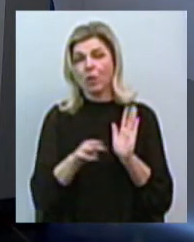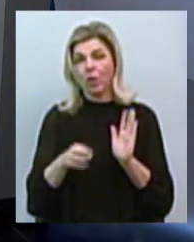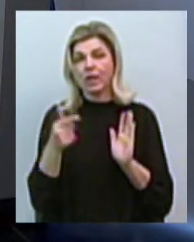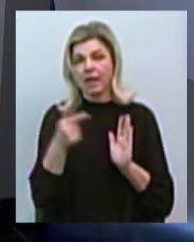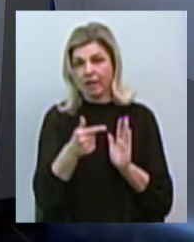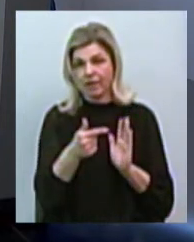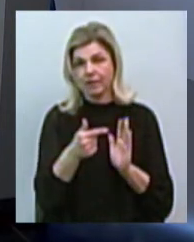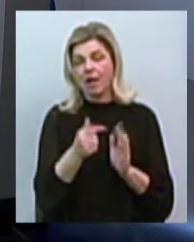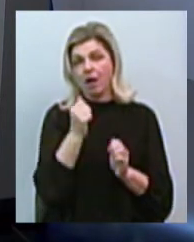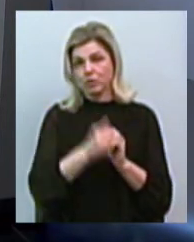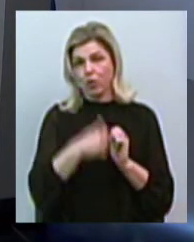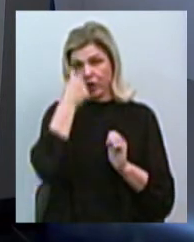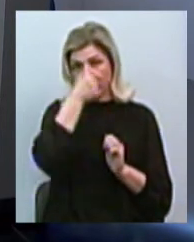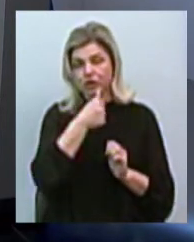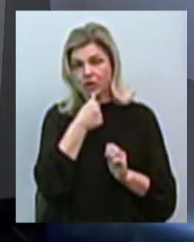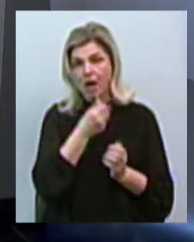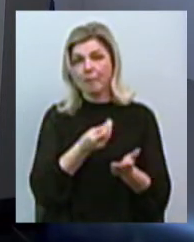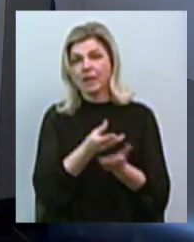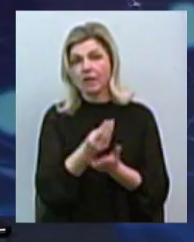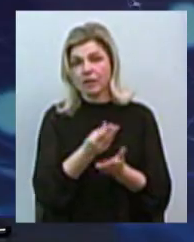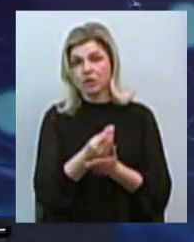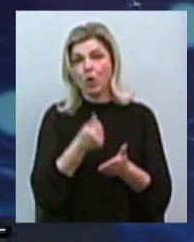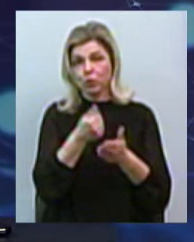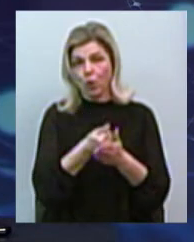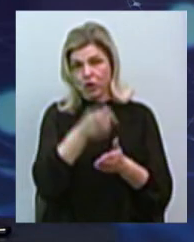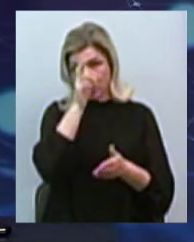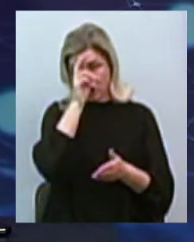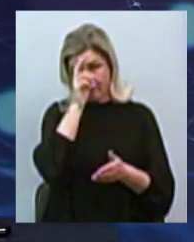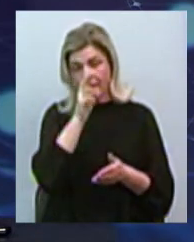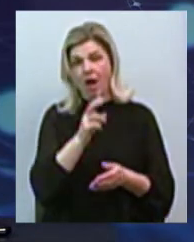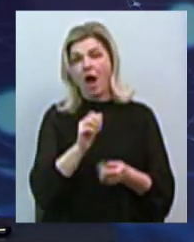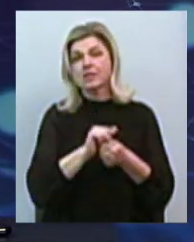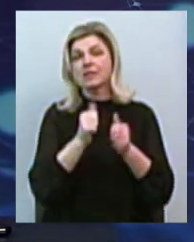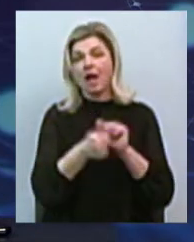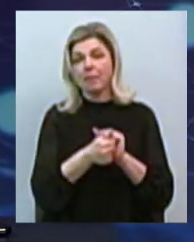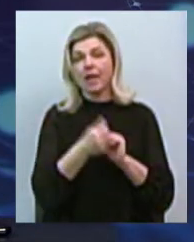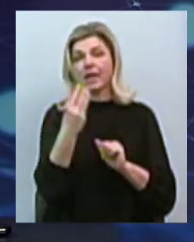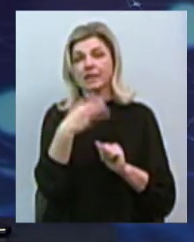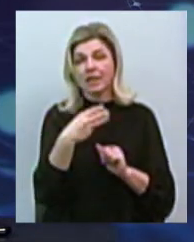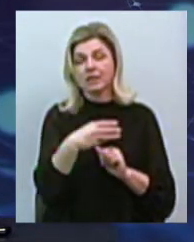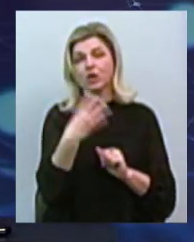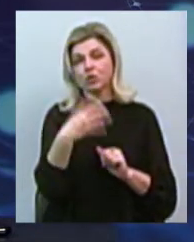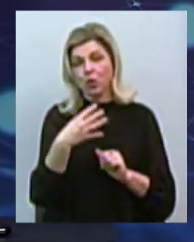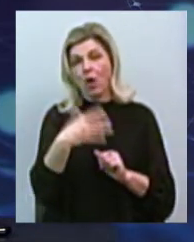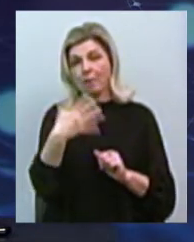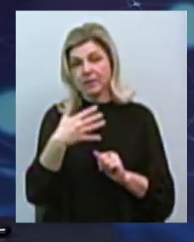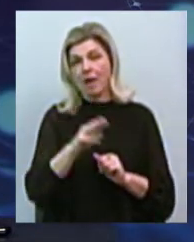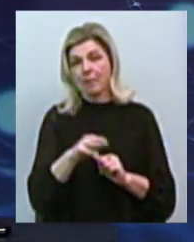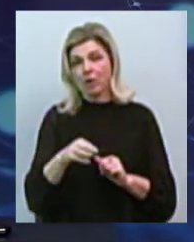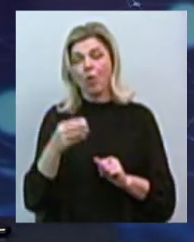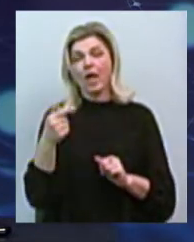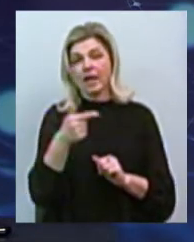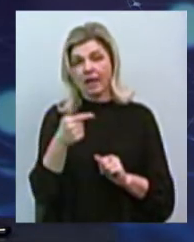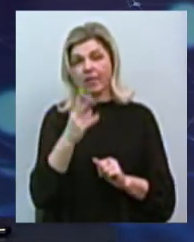щоріч на концесійних платежів до держави, але замість 30-40-50 мільйонів гривень на рік